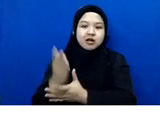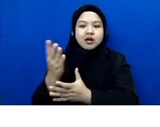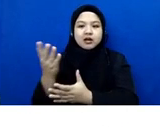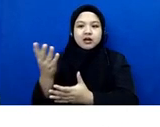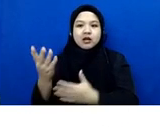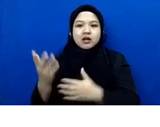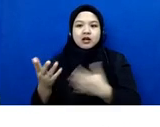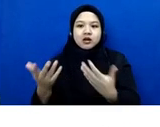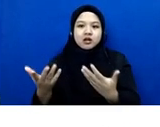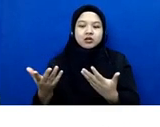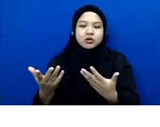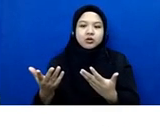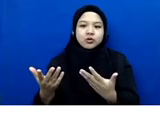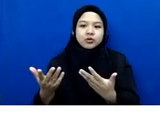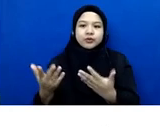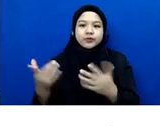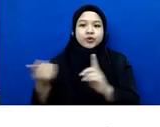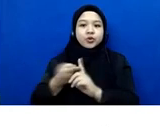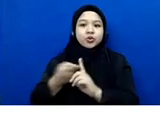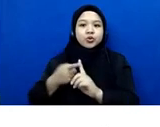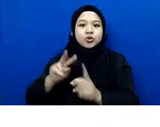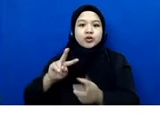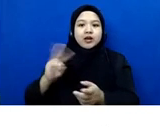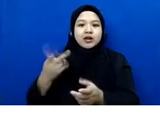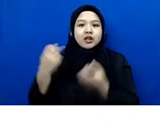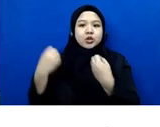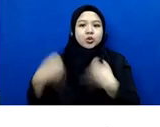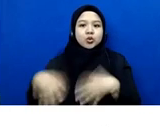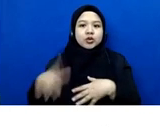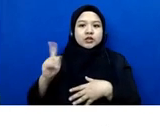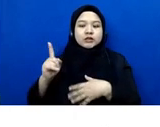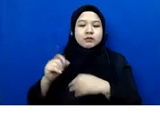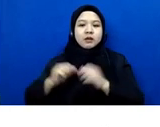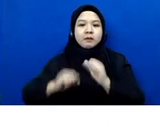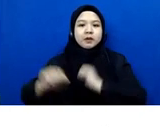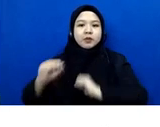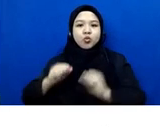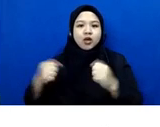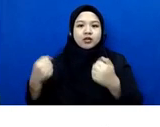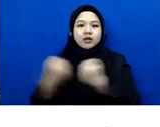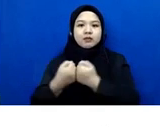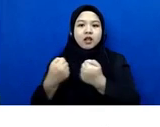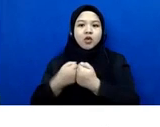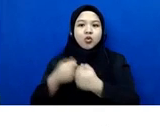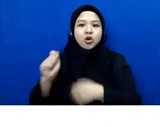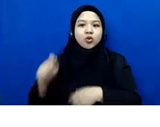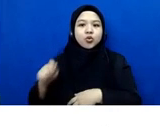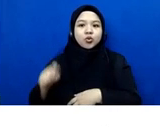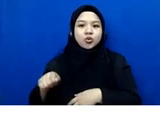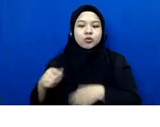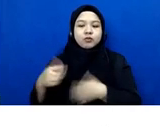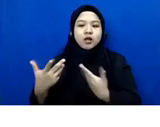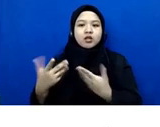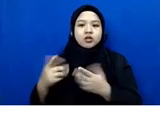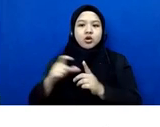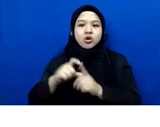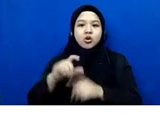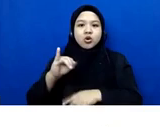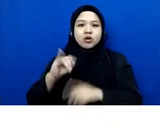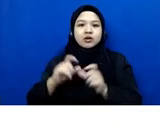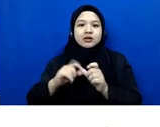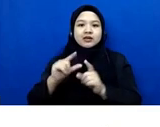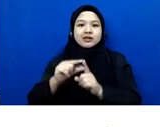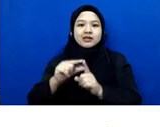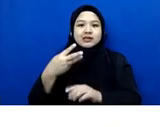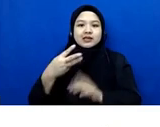terus tuntutan ganti rugi karena perbuatan melawan hukum dan juga dispensasi kawin bagi